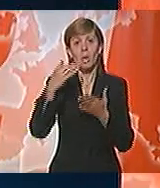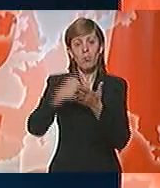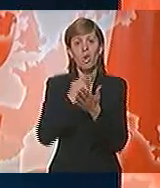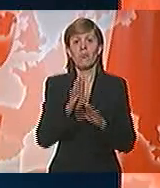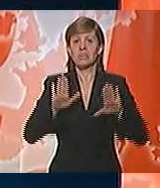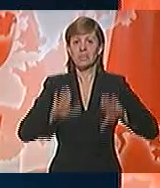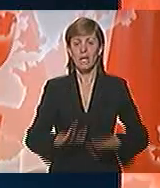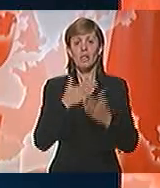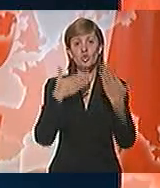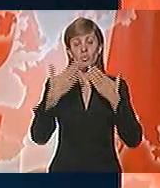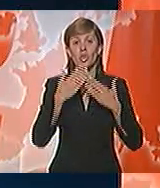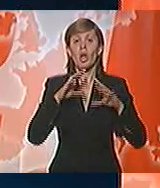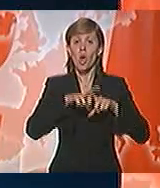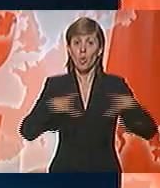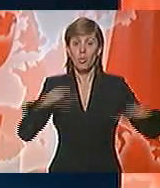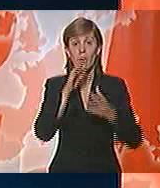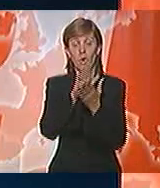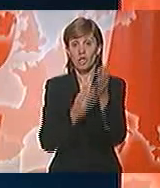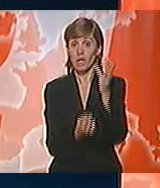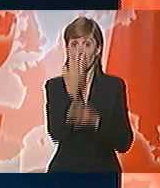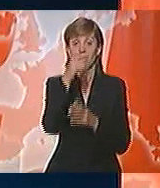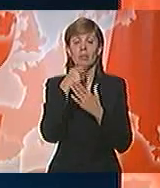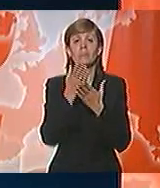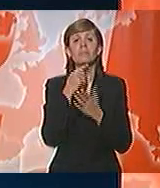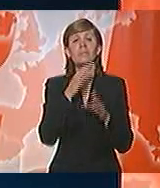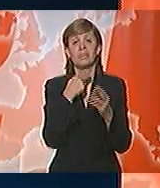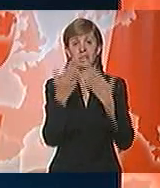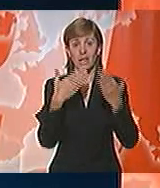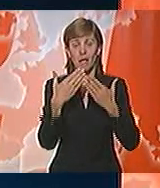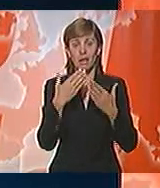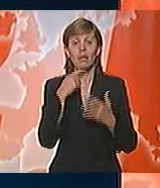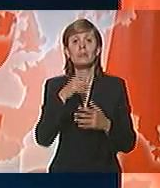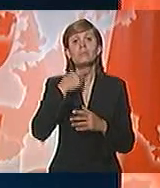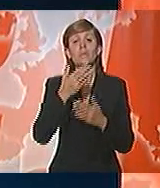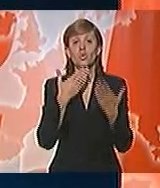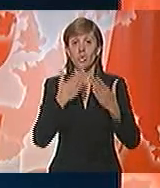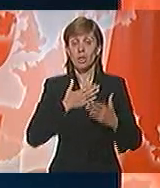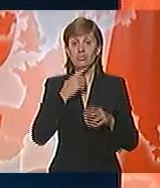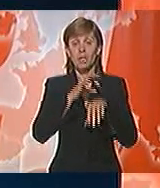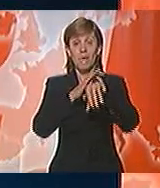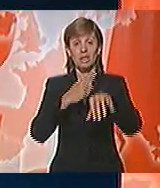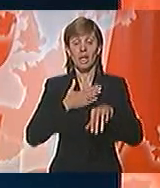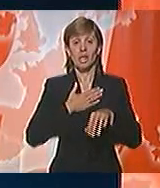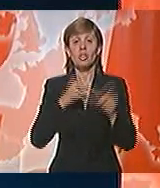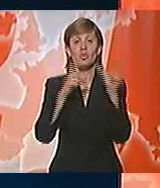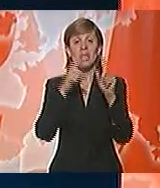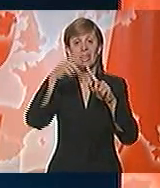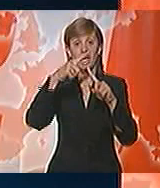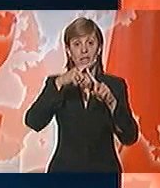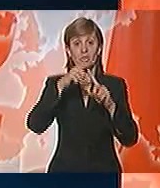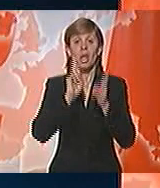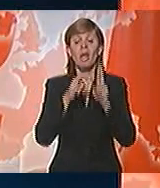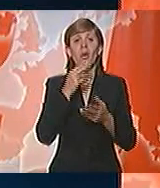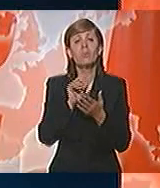seli u Skupštinske klupe, jer počinje jesenje zasedanje Skupštine Srbije. Rad Skupštine Srbije prati Suzana Trninić. Suzana, kako